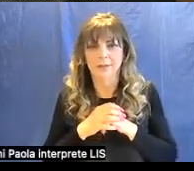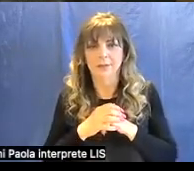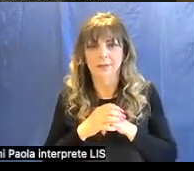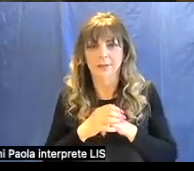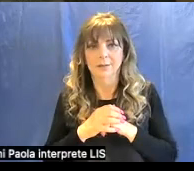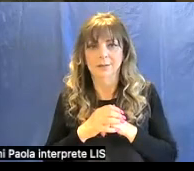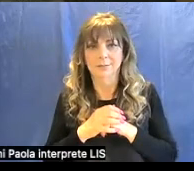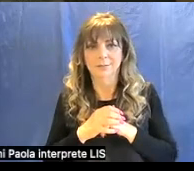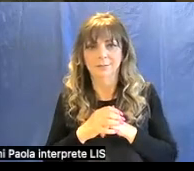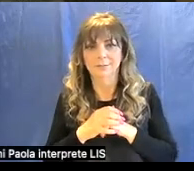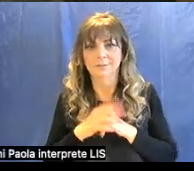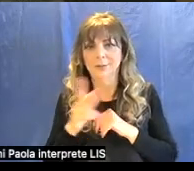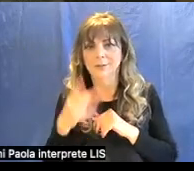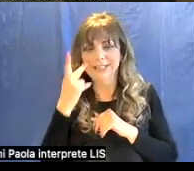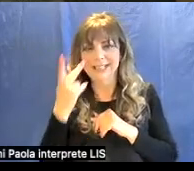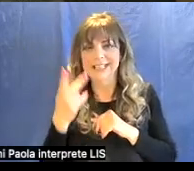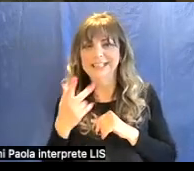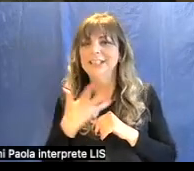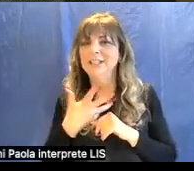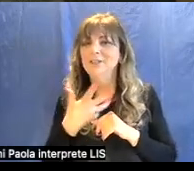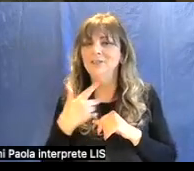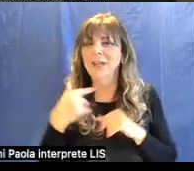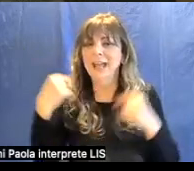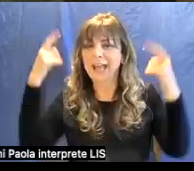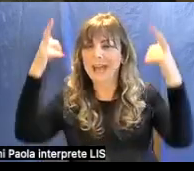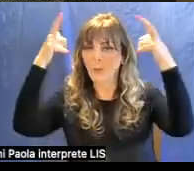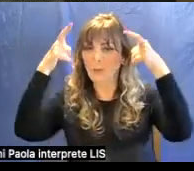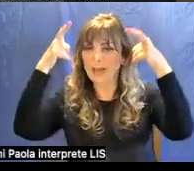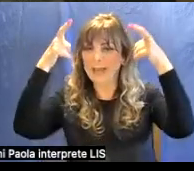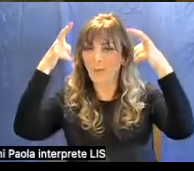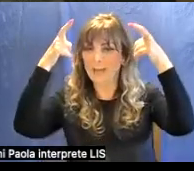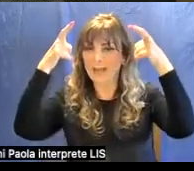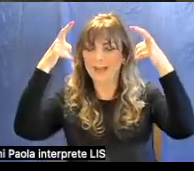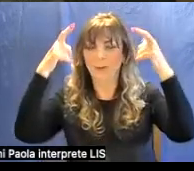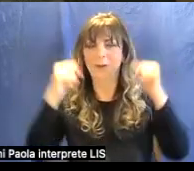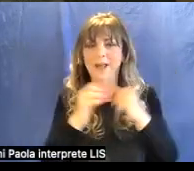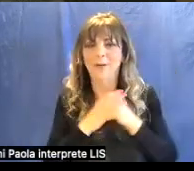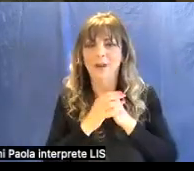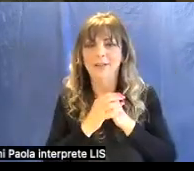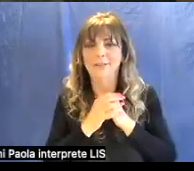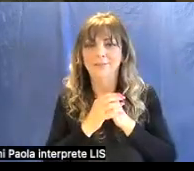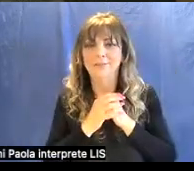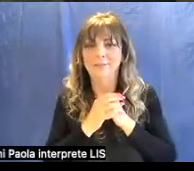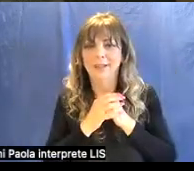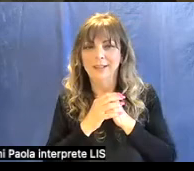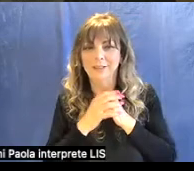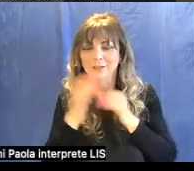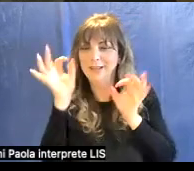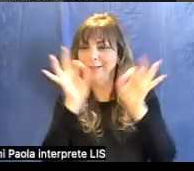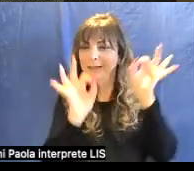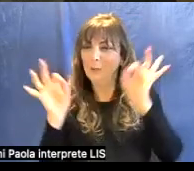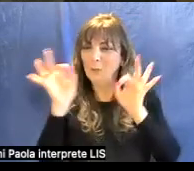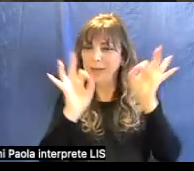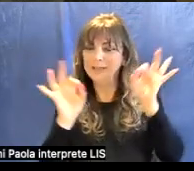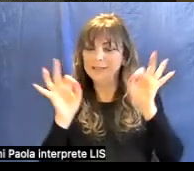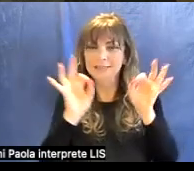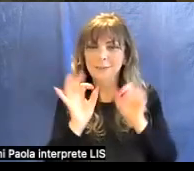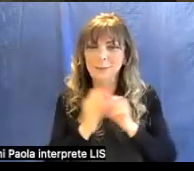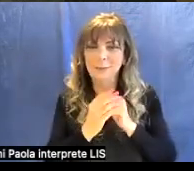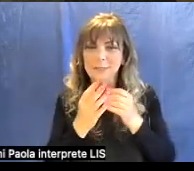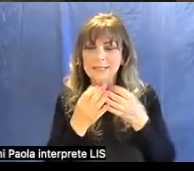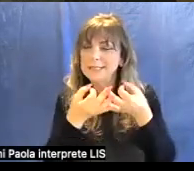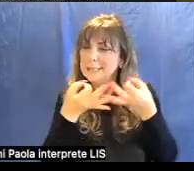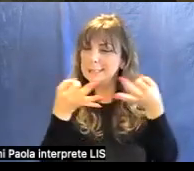poi infine vedete questa nelle aureole c'è questa decorazione molto